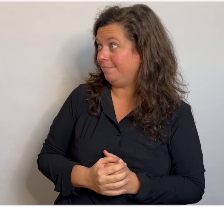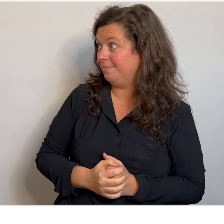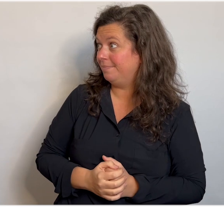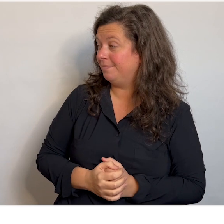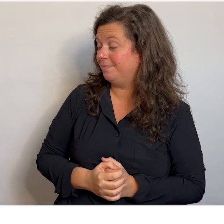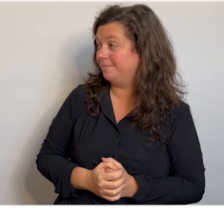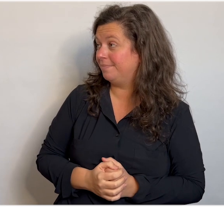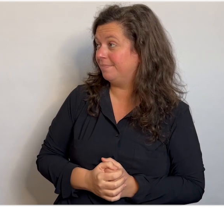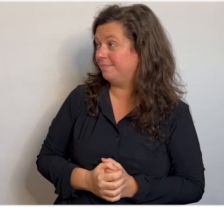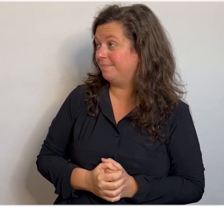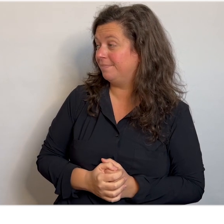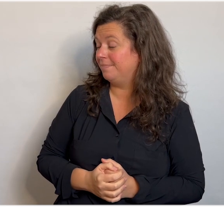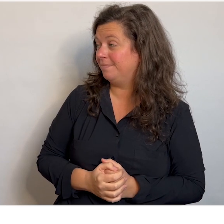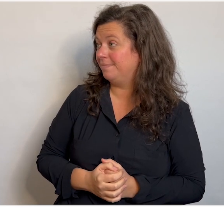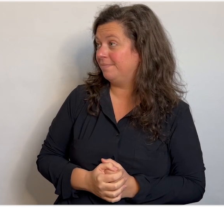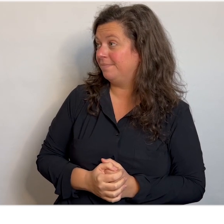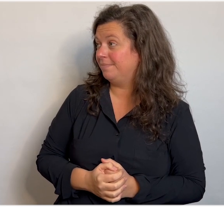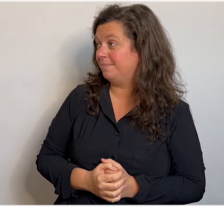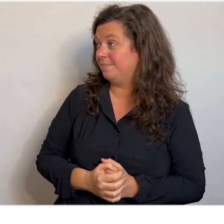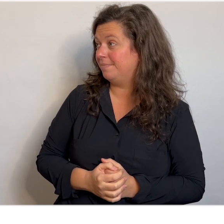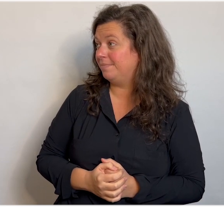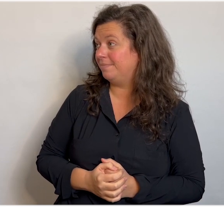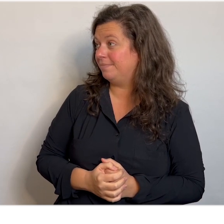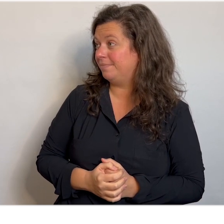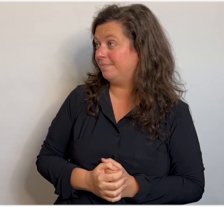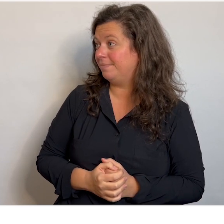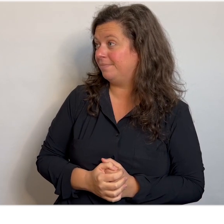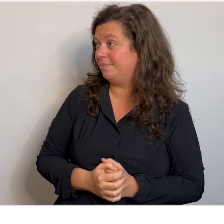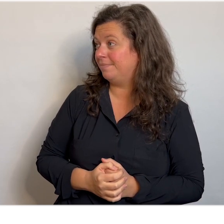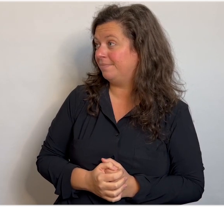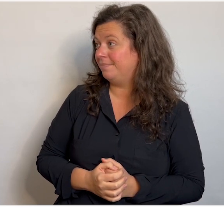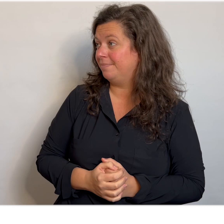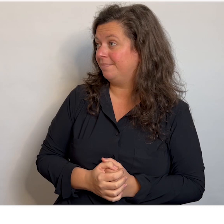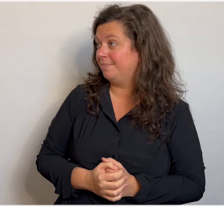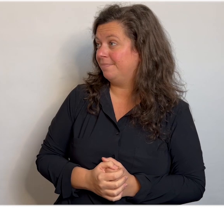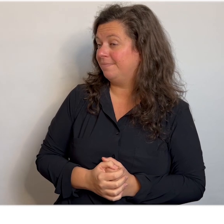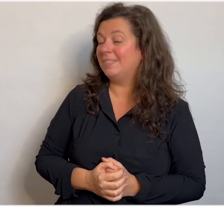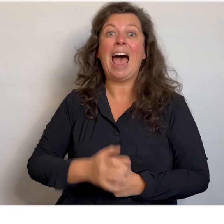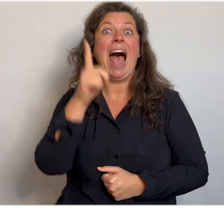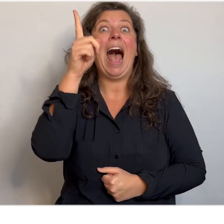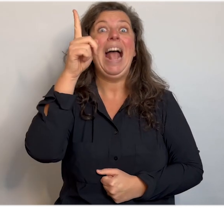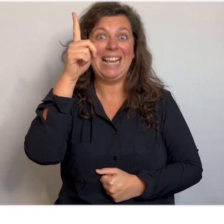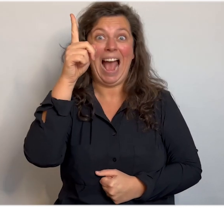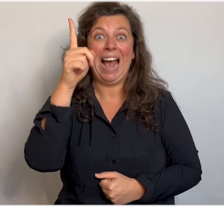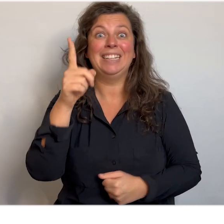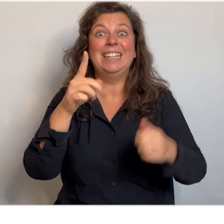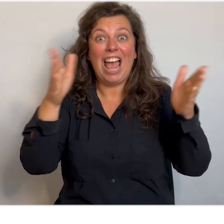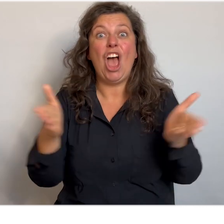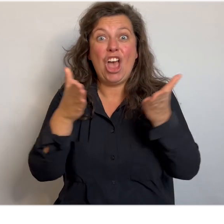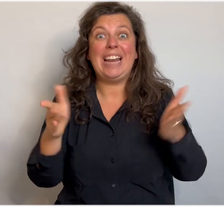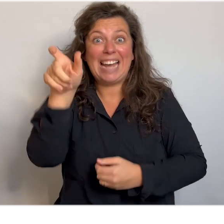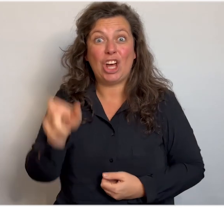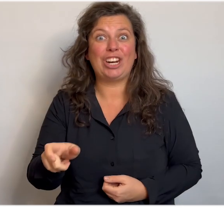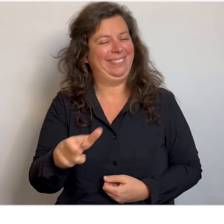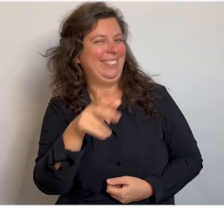5, 4, 3, 2, 100. Ja, heb je ze allemaal. Ja, een header. Een header